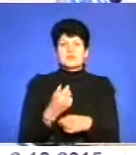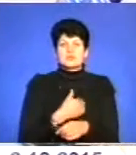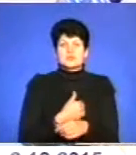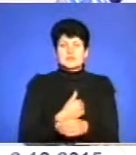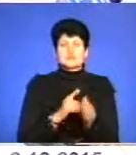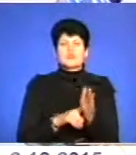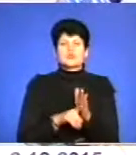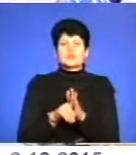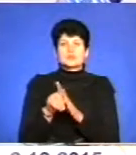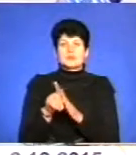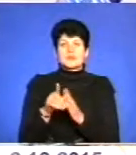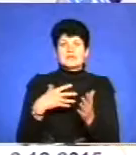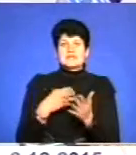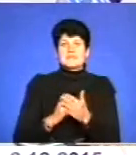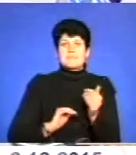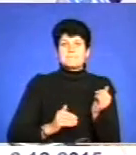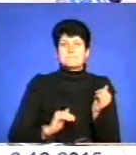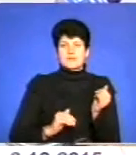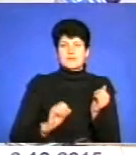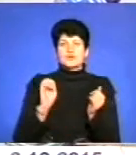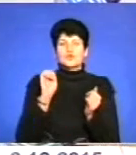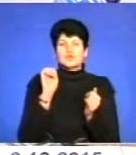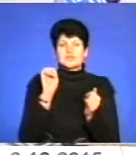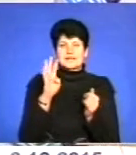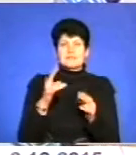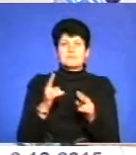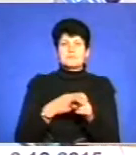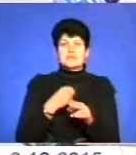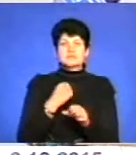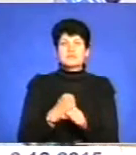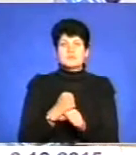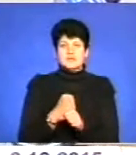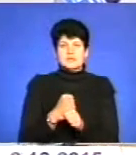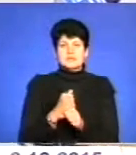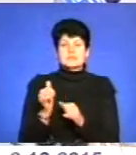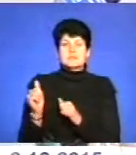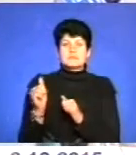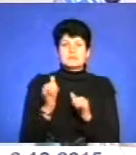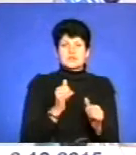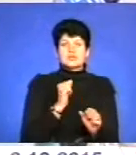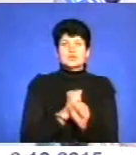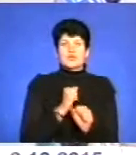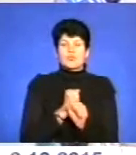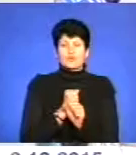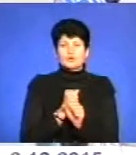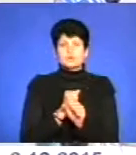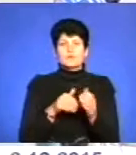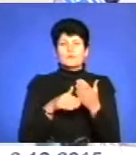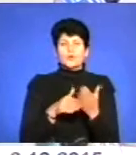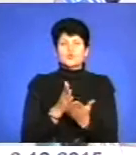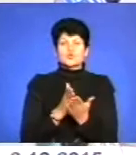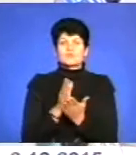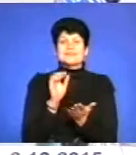започаткували власний бізнес. 14 безробітних інвалідів забезпечені роботою і за допомогою служби